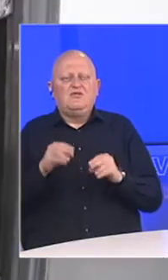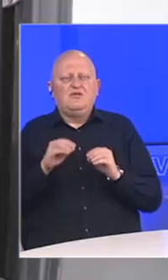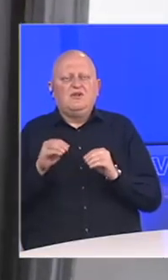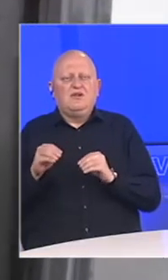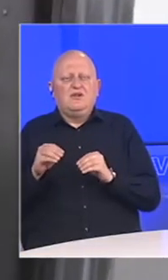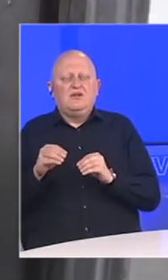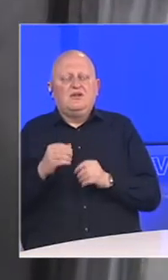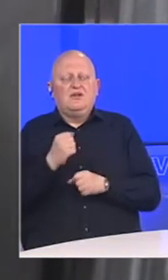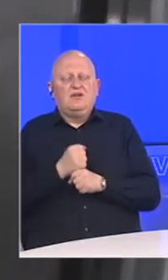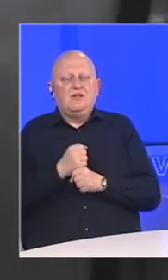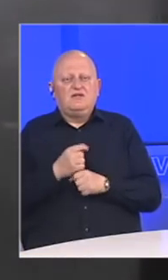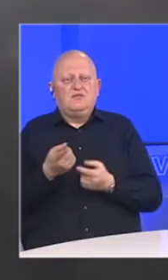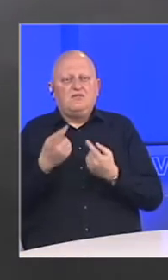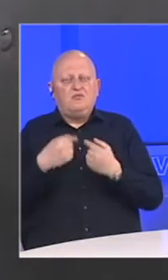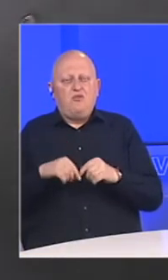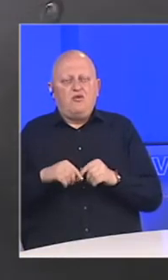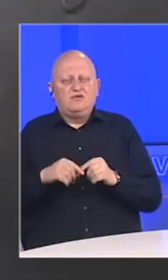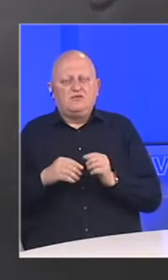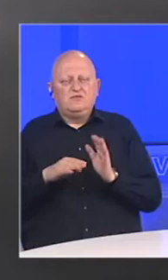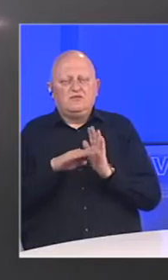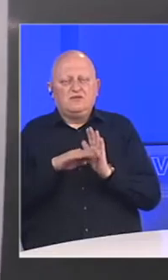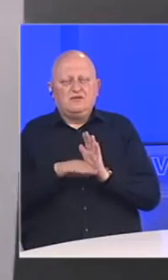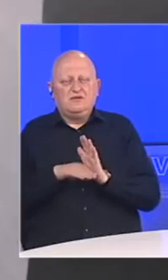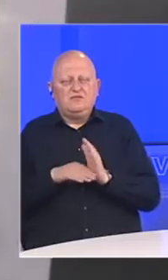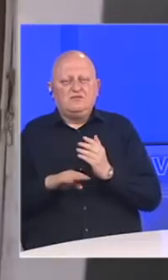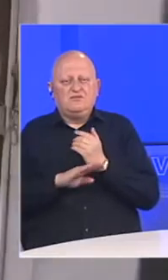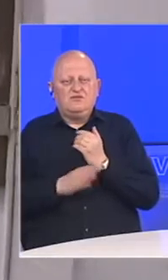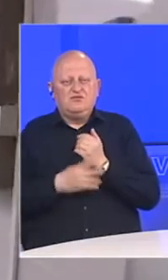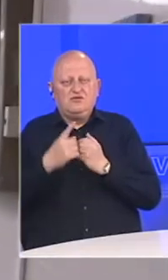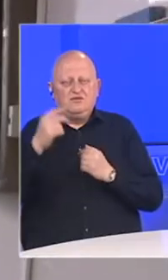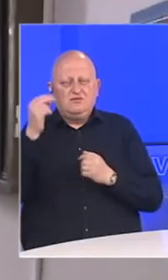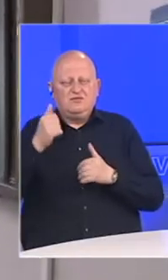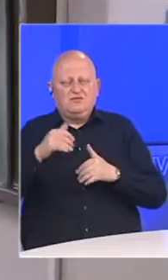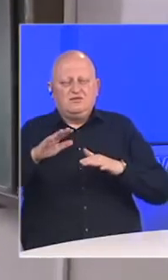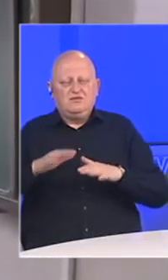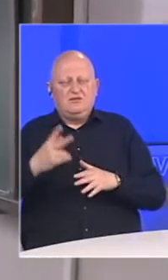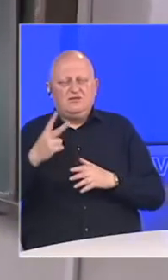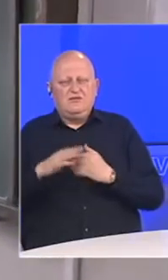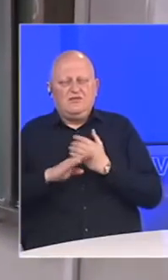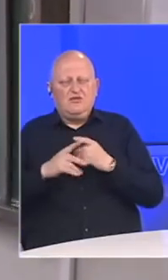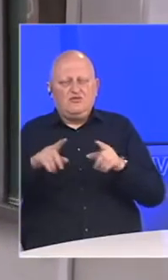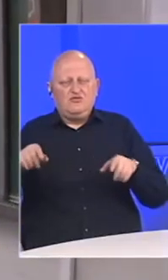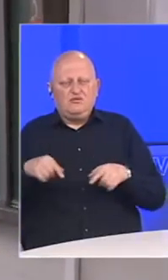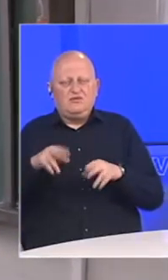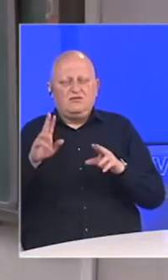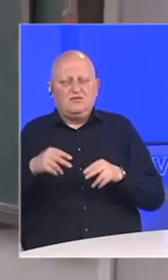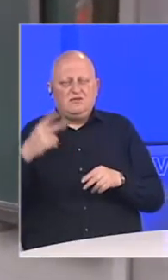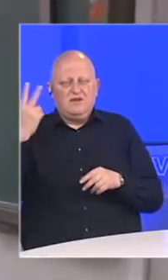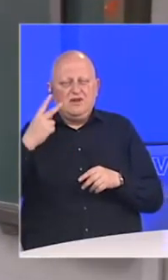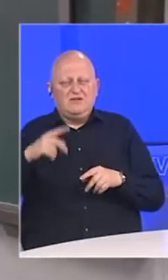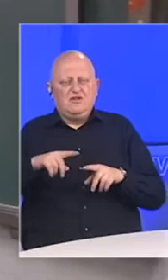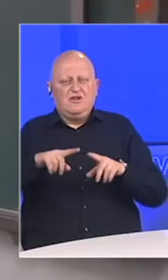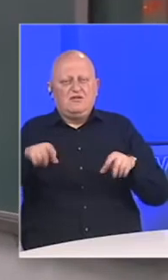nastavu, ali radi se prema posebnim protokolima. Učenici jednog razreda sada sjede u dvije učionice, a postoji i rezervna